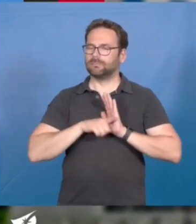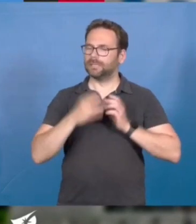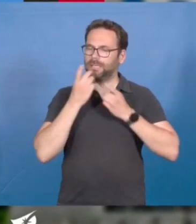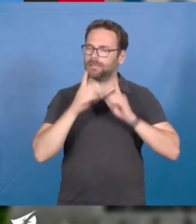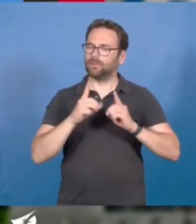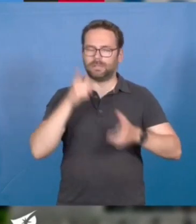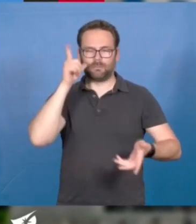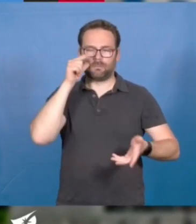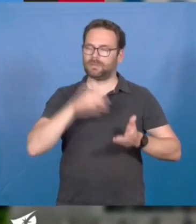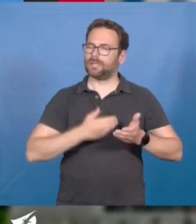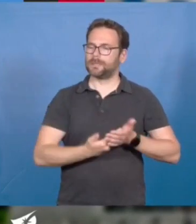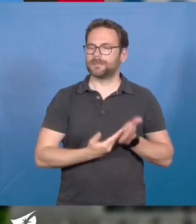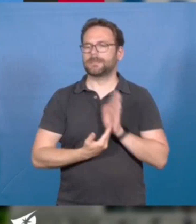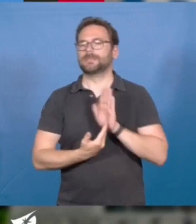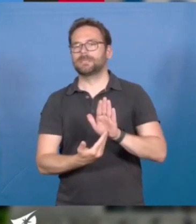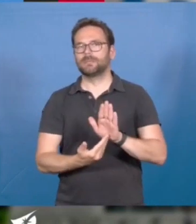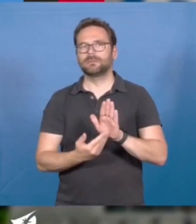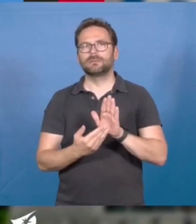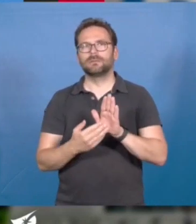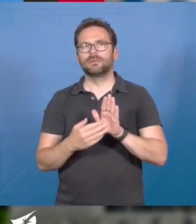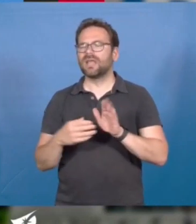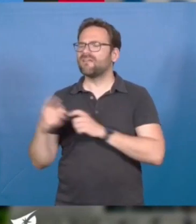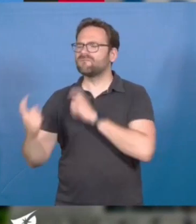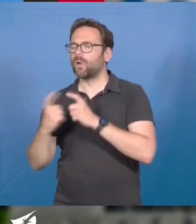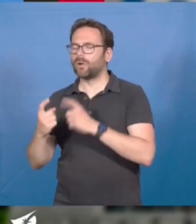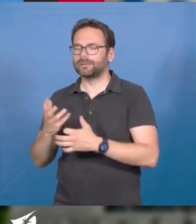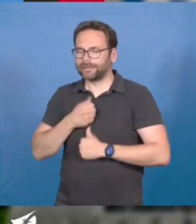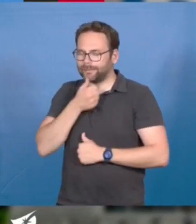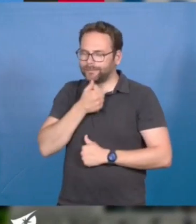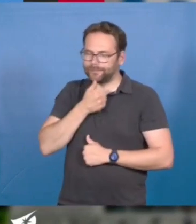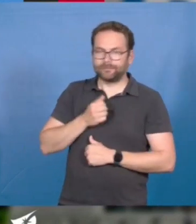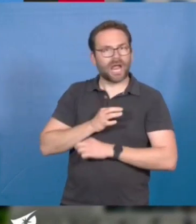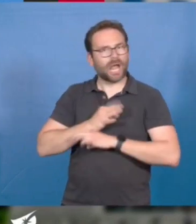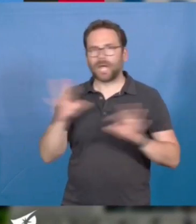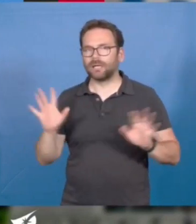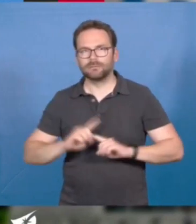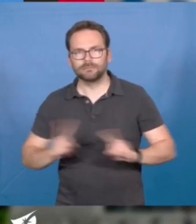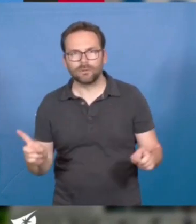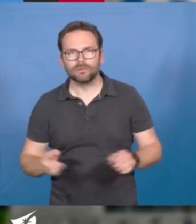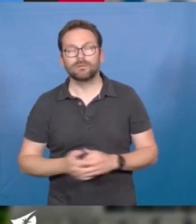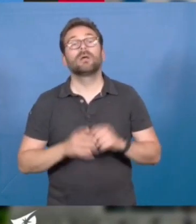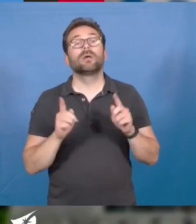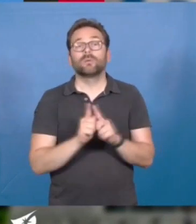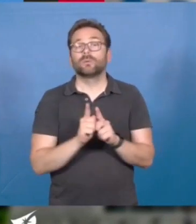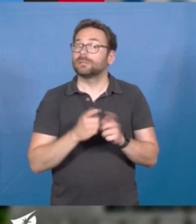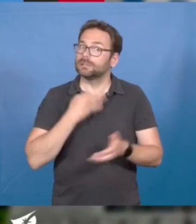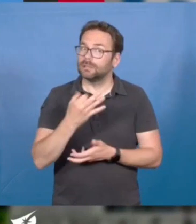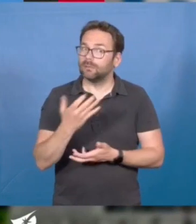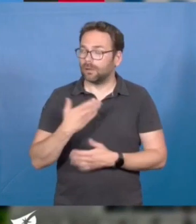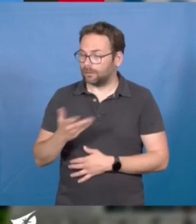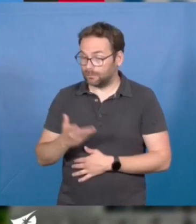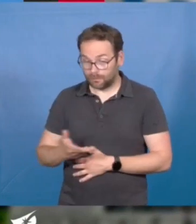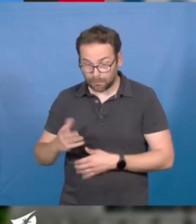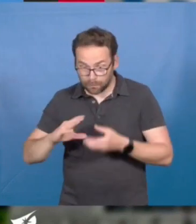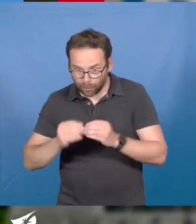et républicains et de ne pas céder un pouce à la violence. Ce contexte nécessite aussi et surtout de répondre aux